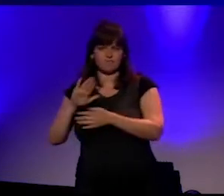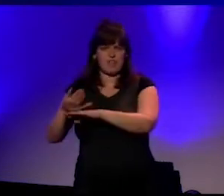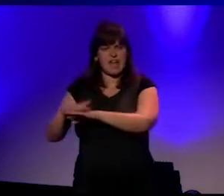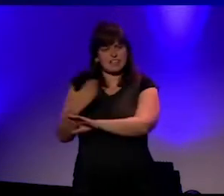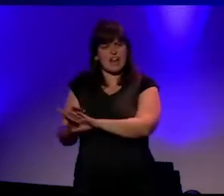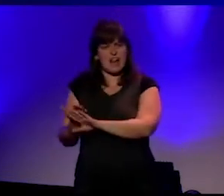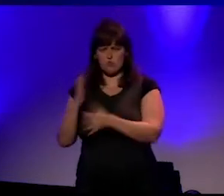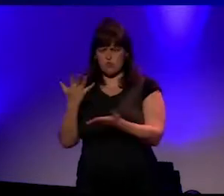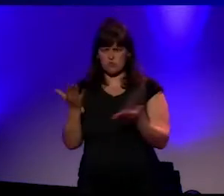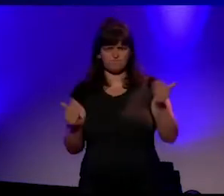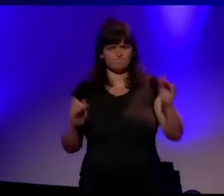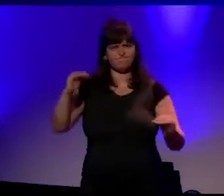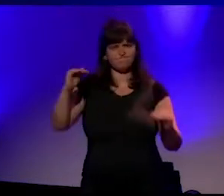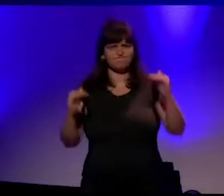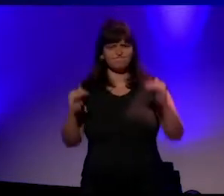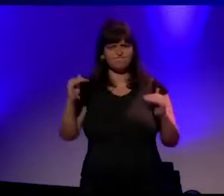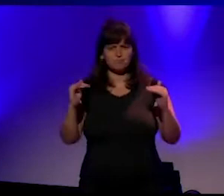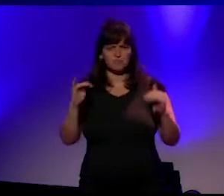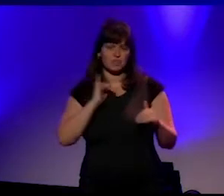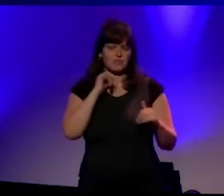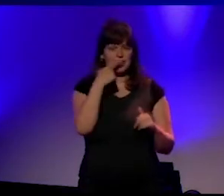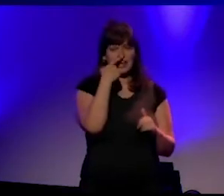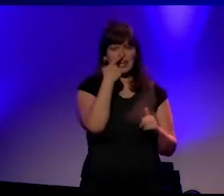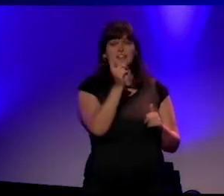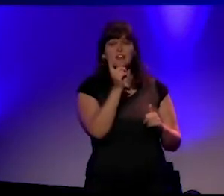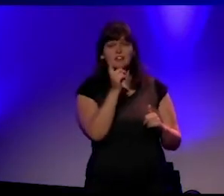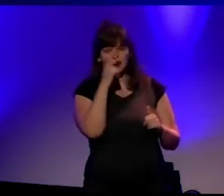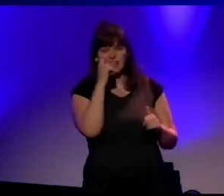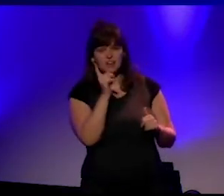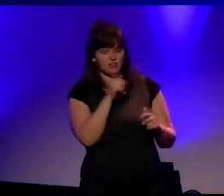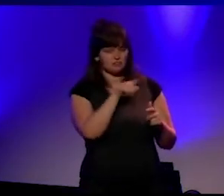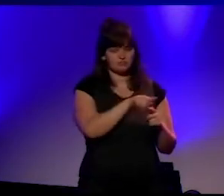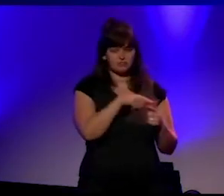Verhalen over elitisme, discussies over inclusie.